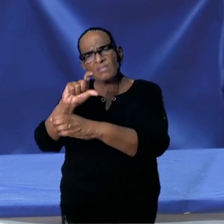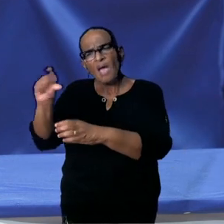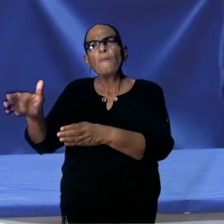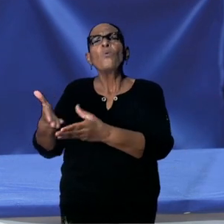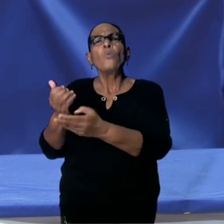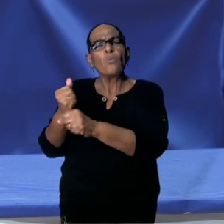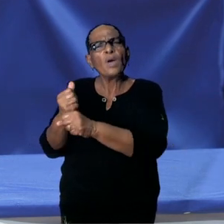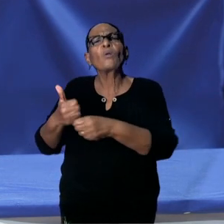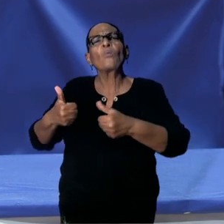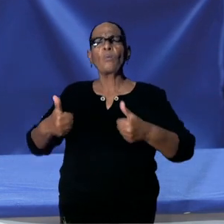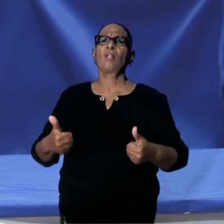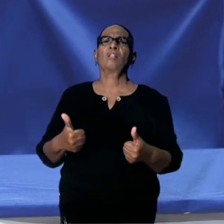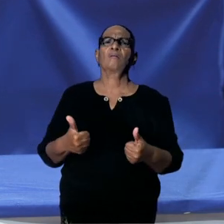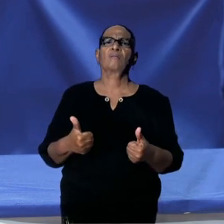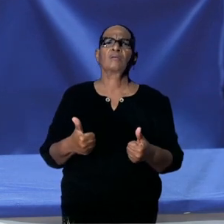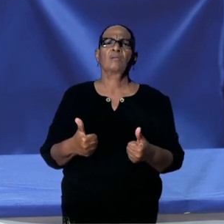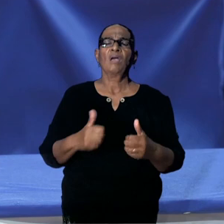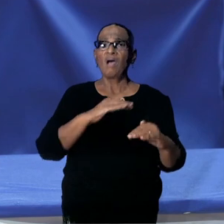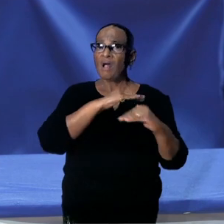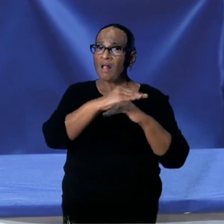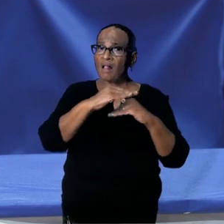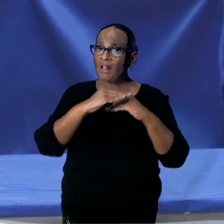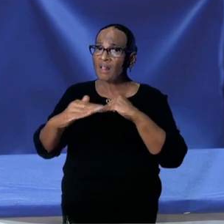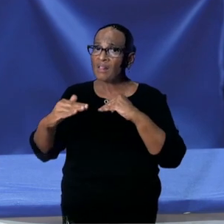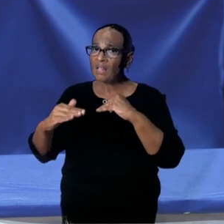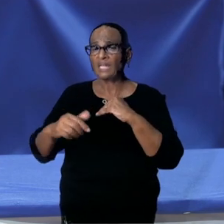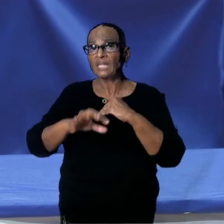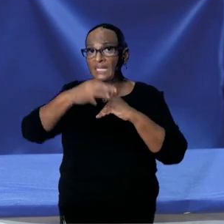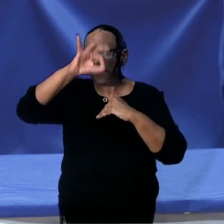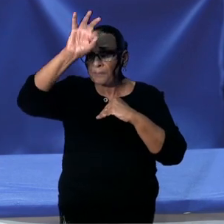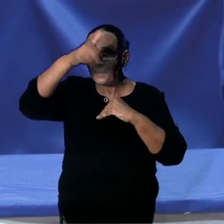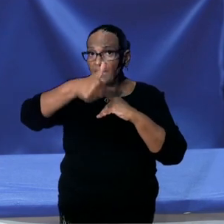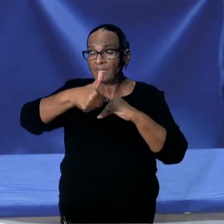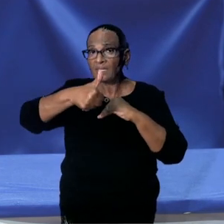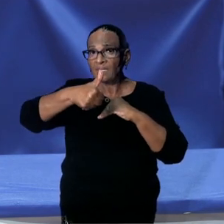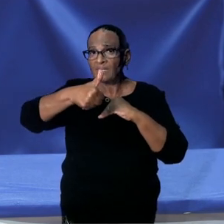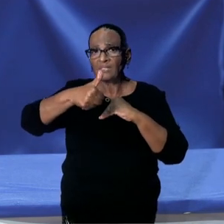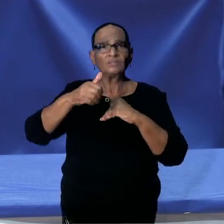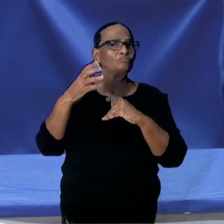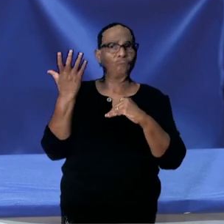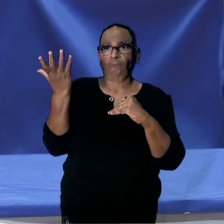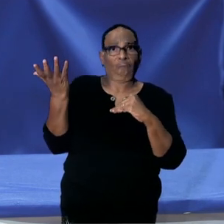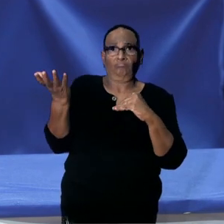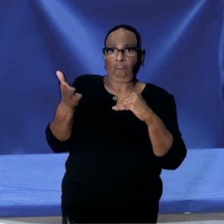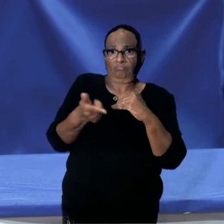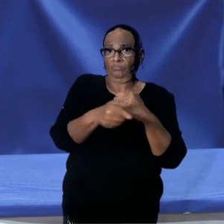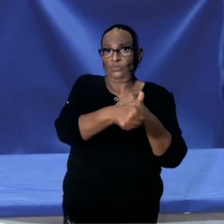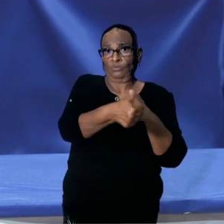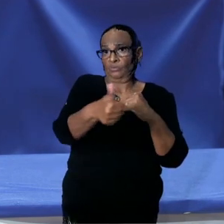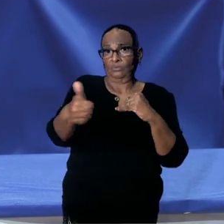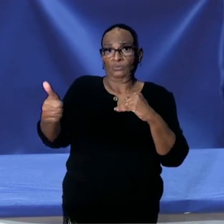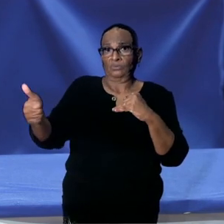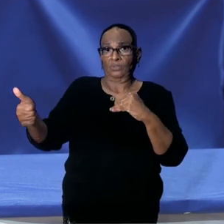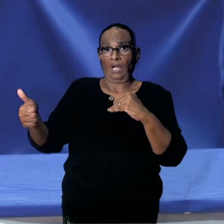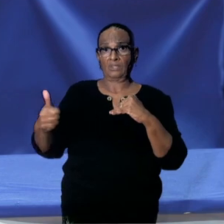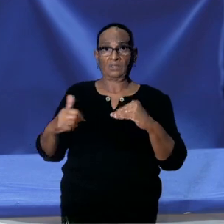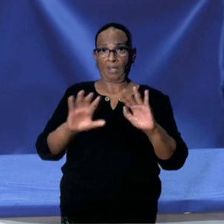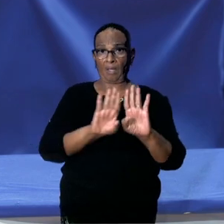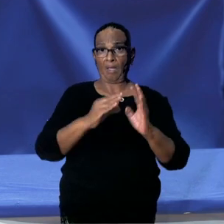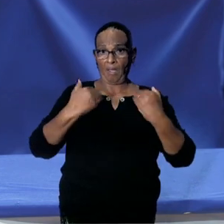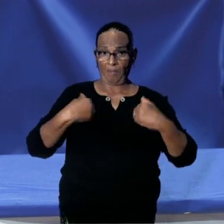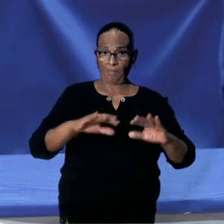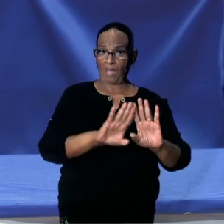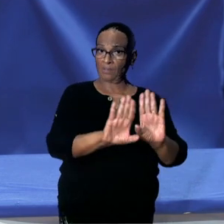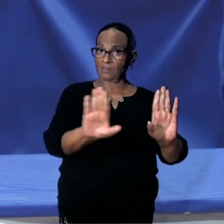wat beter gesteld zijn, niet kwalijk nemen als ze hun populatie willen beschermen.